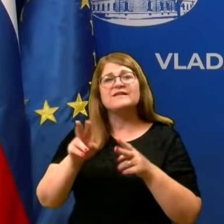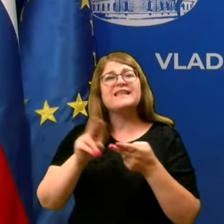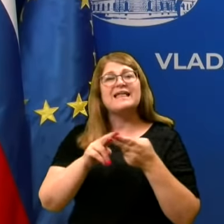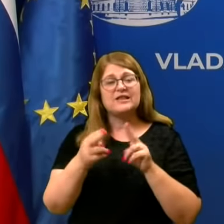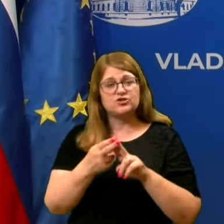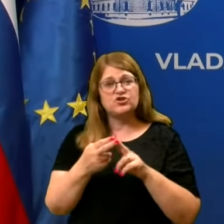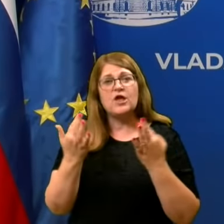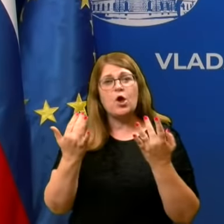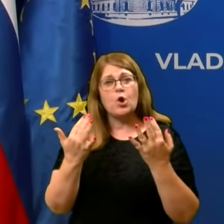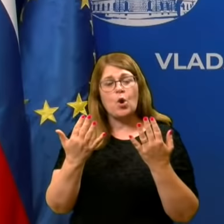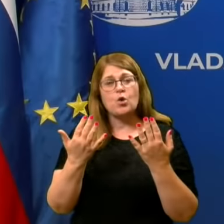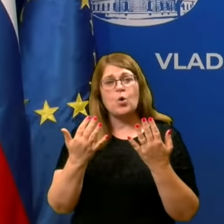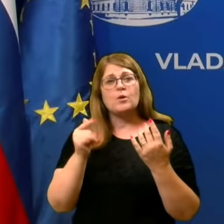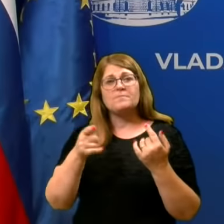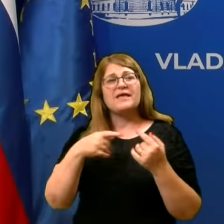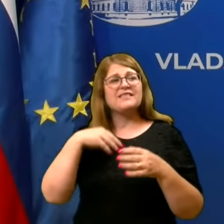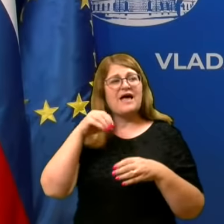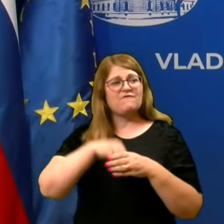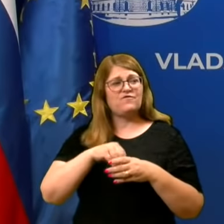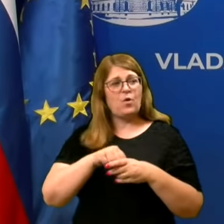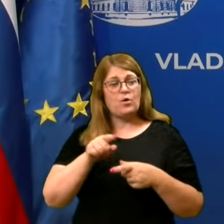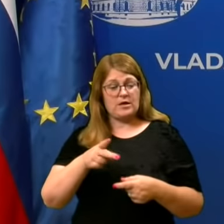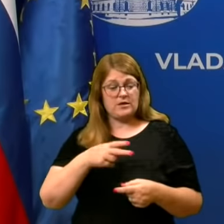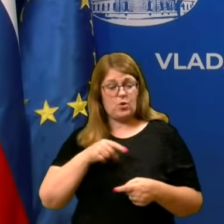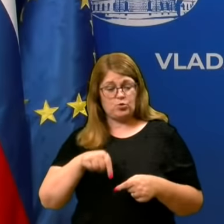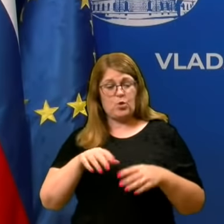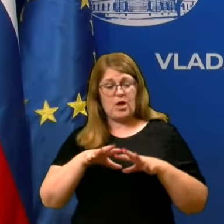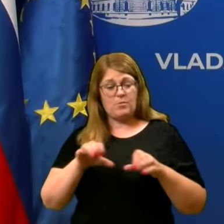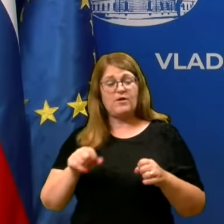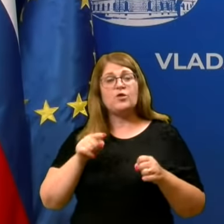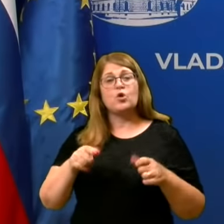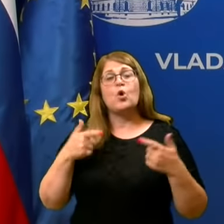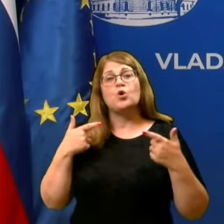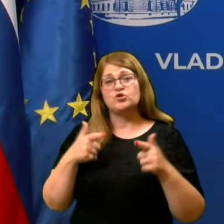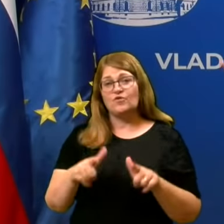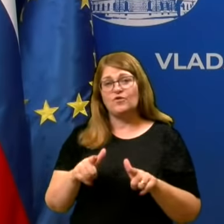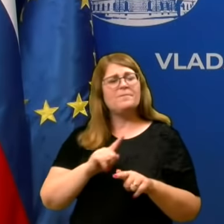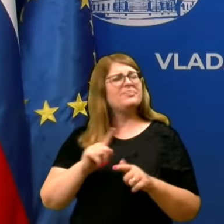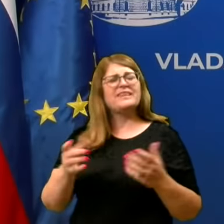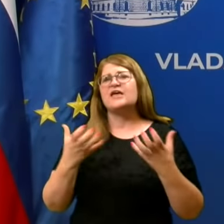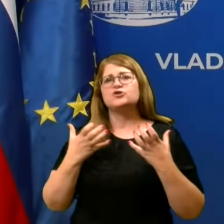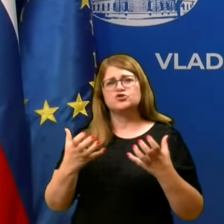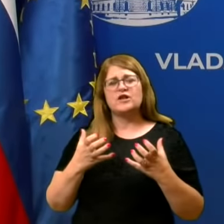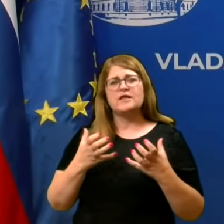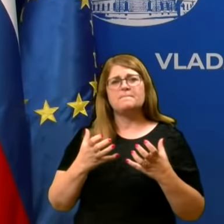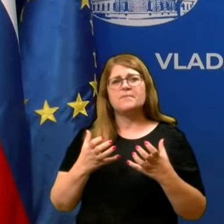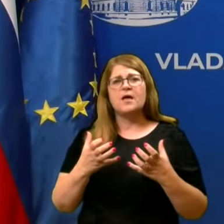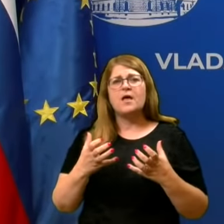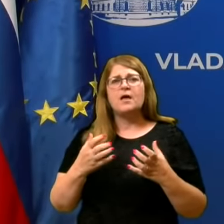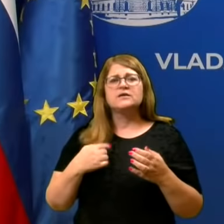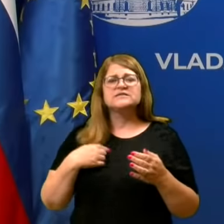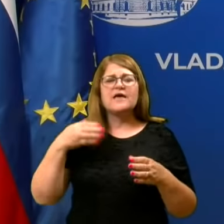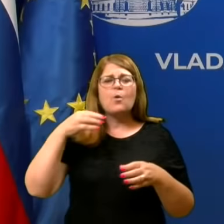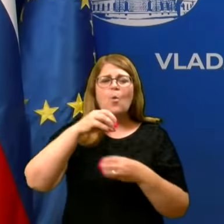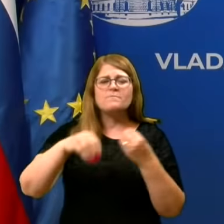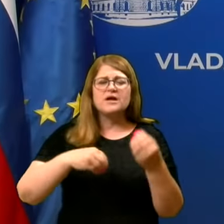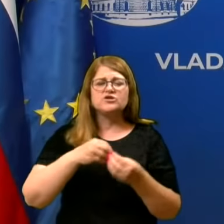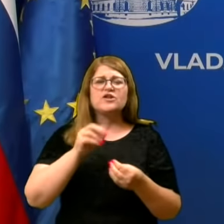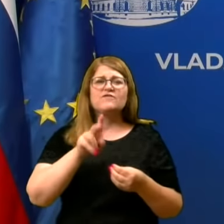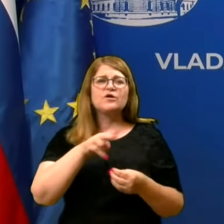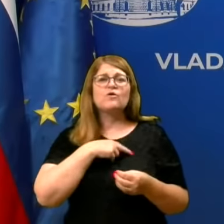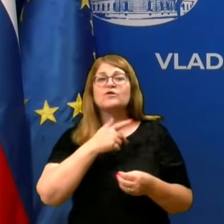način, kolikor mi ta vloga, ki jo tukaj opravljam, to dovoljuje. Ne želim pa posegati v pristojnosti